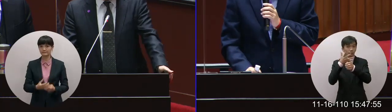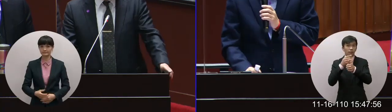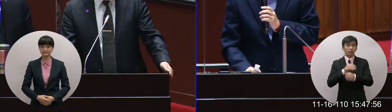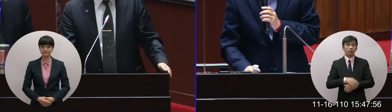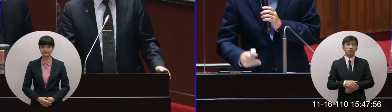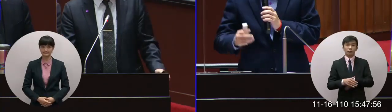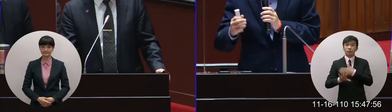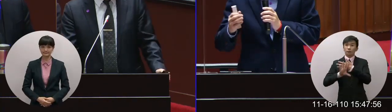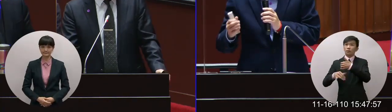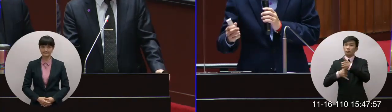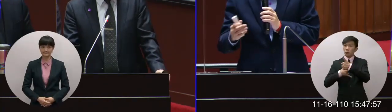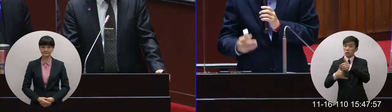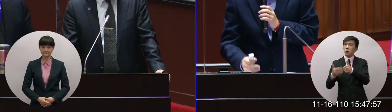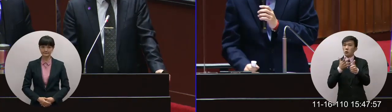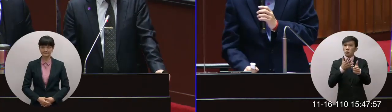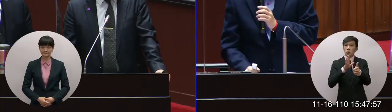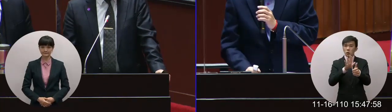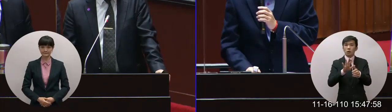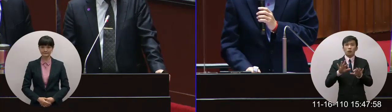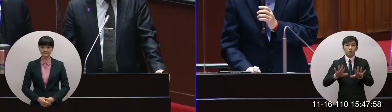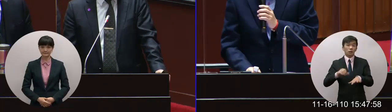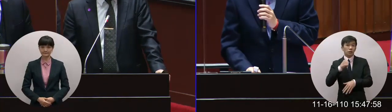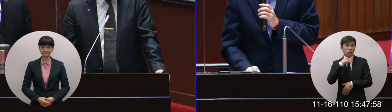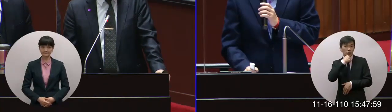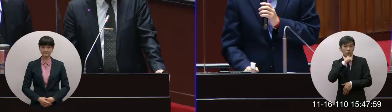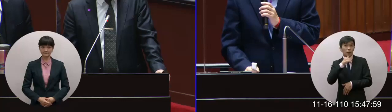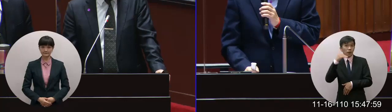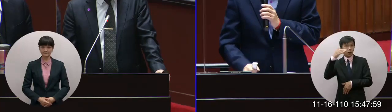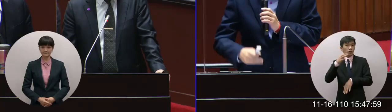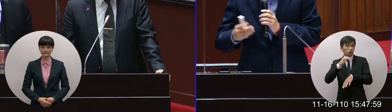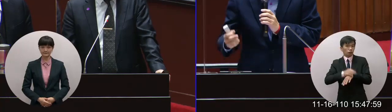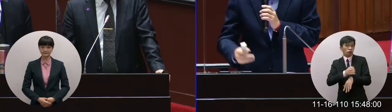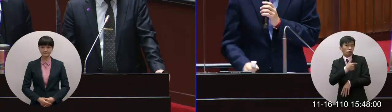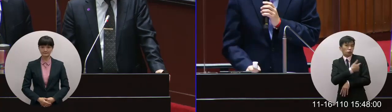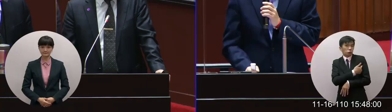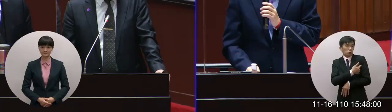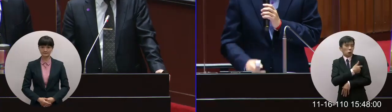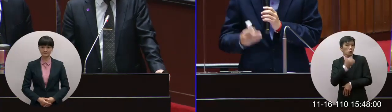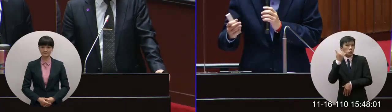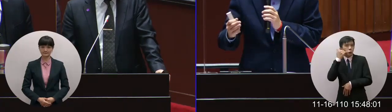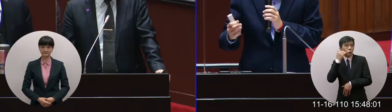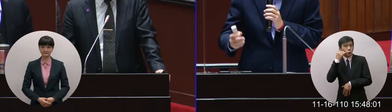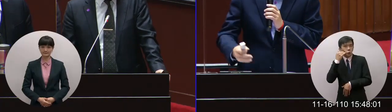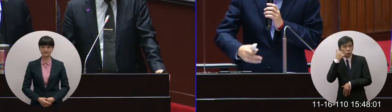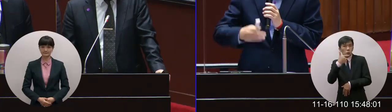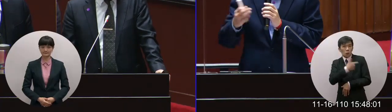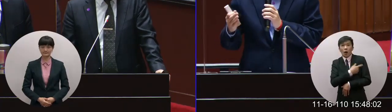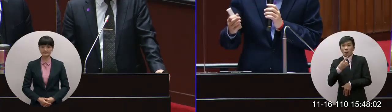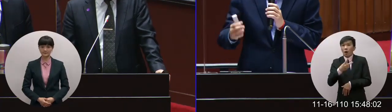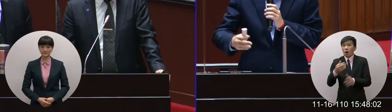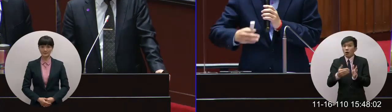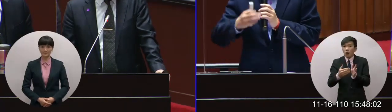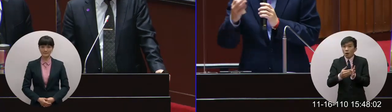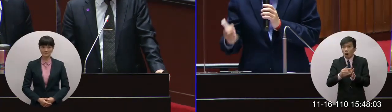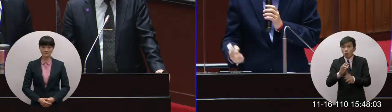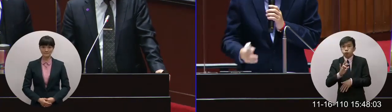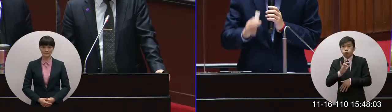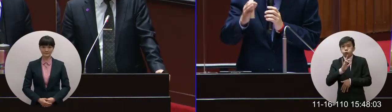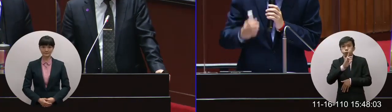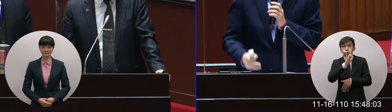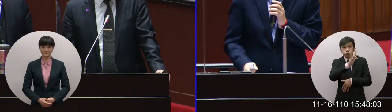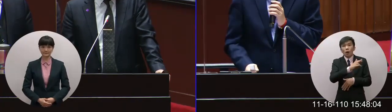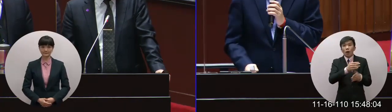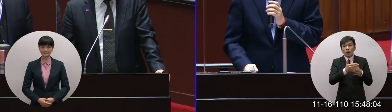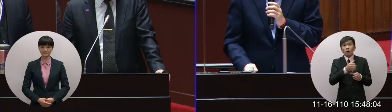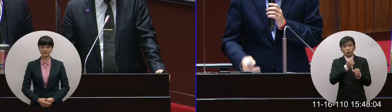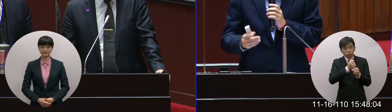這是因為這個國內疫苗高端要出國的要出國的要可能要念書的不管是要工作